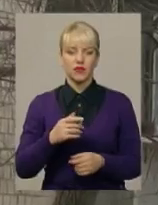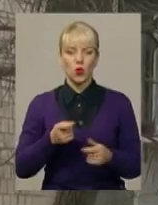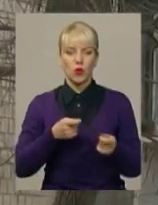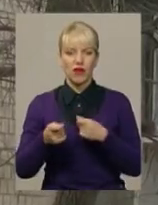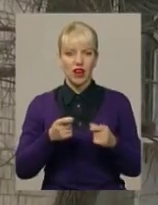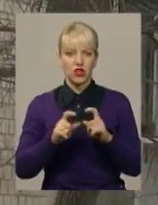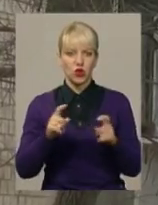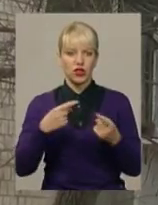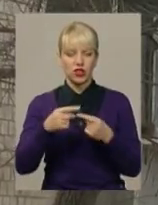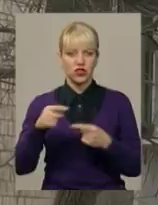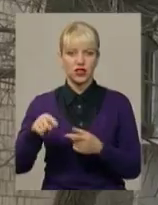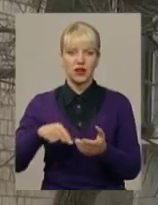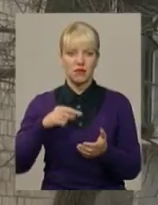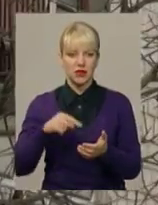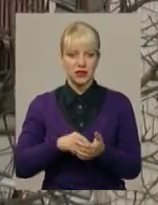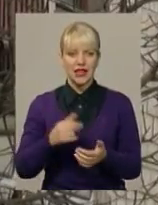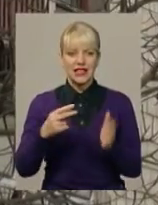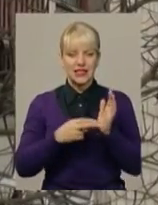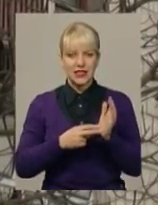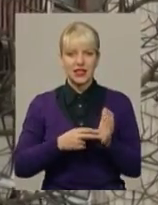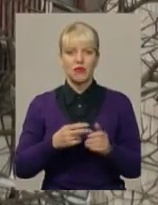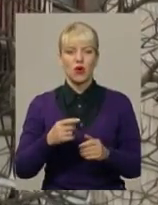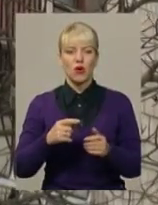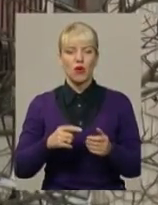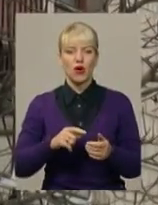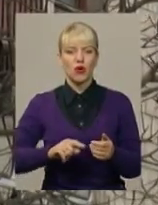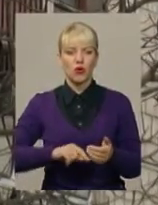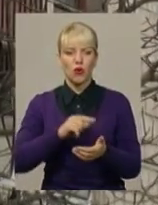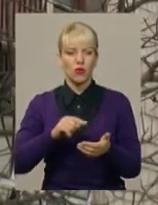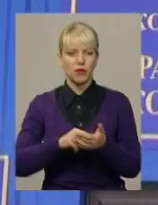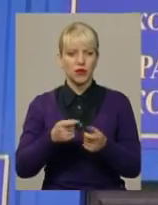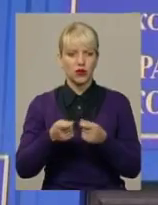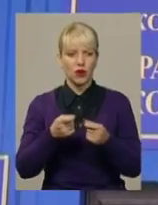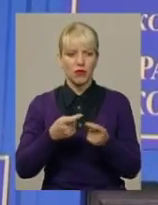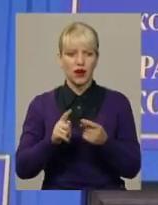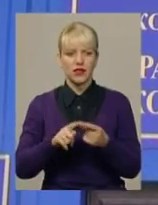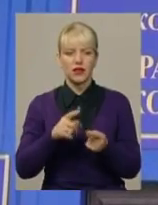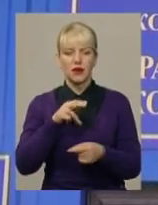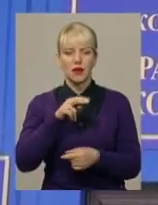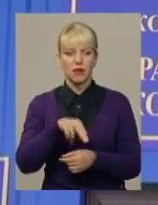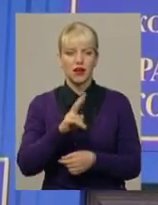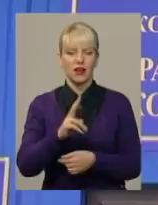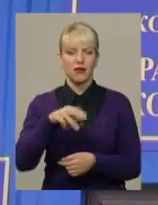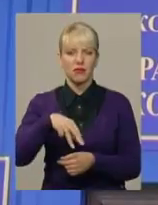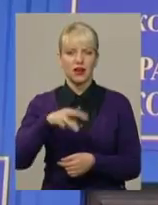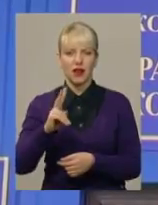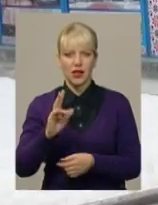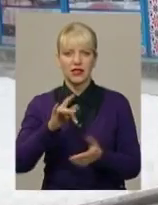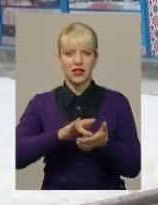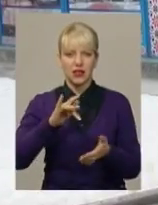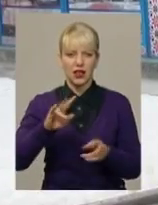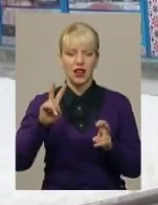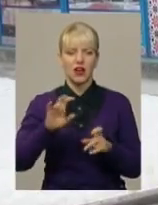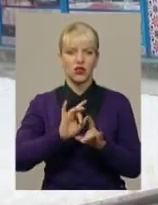Сім хмельницьких управляючих муніципальних компаній готують документи до участі в конкурсі. Директор УМК «Центральна» Олександр Талішевський